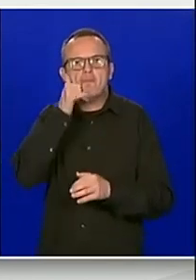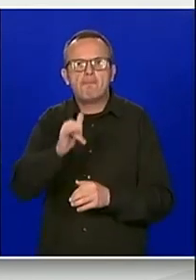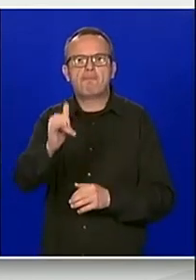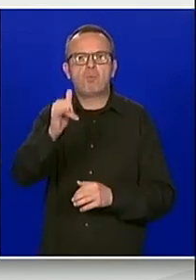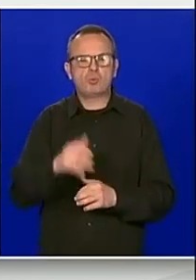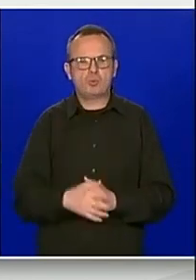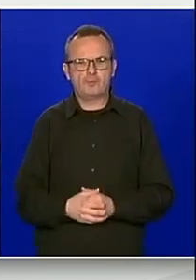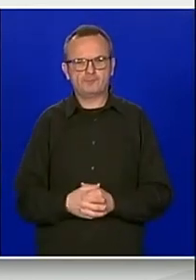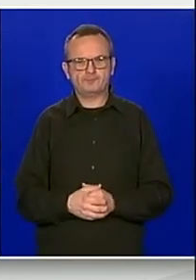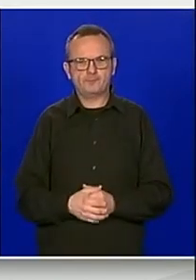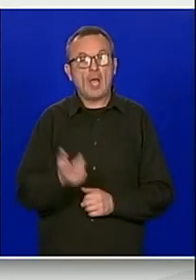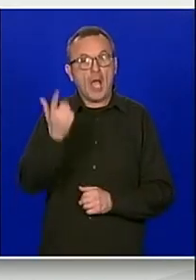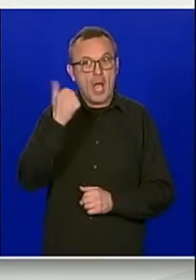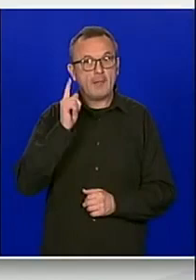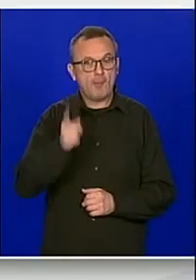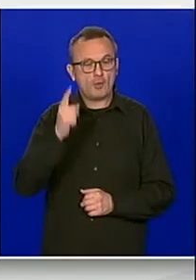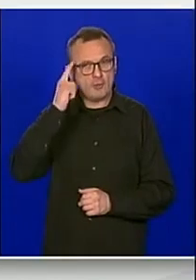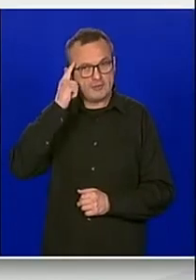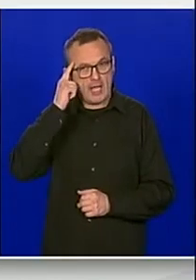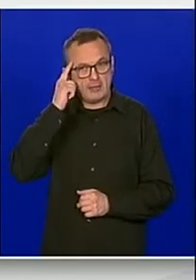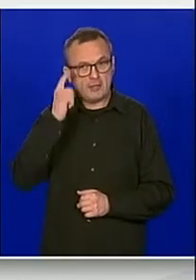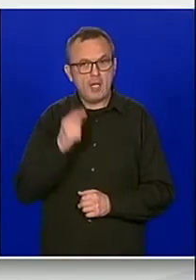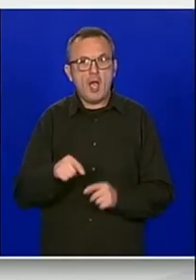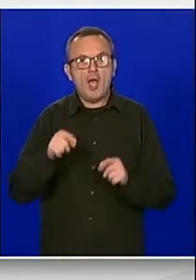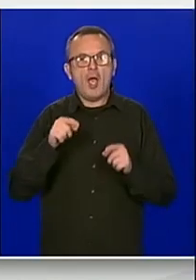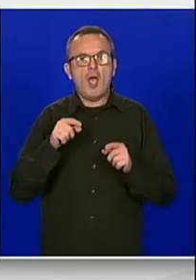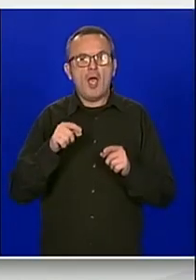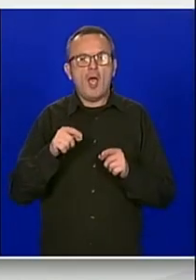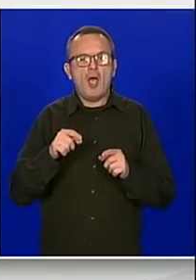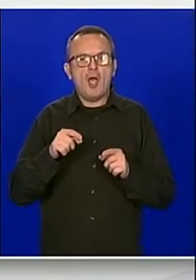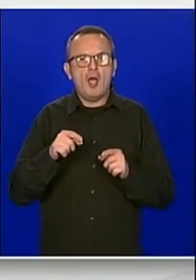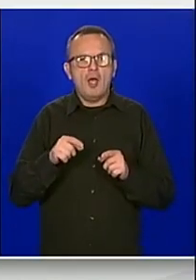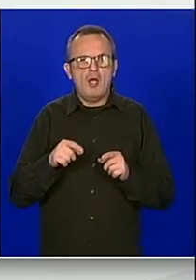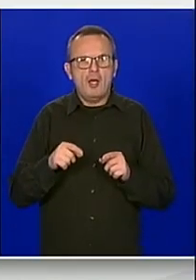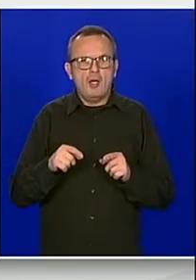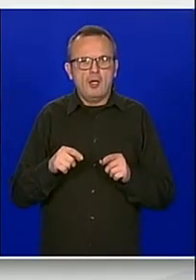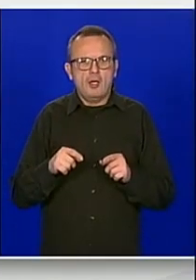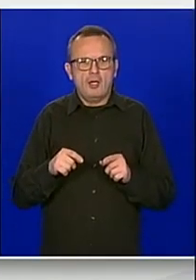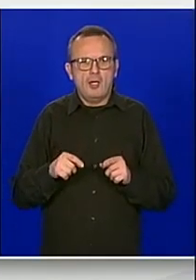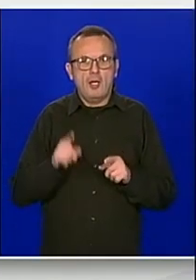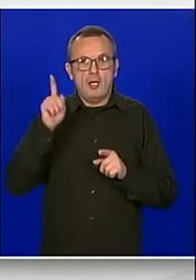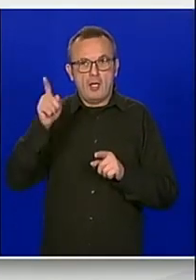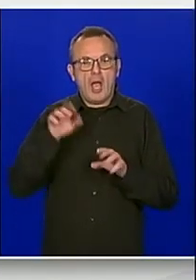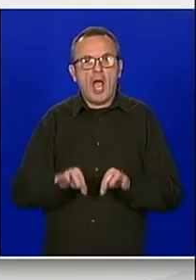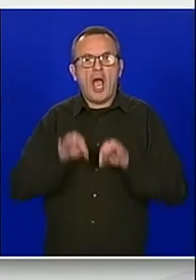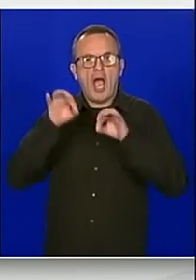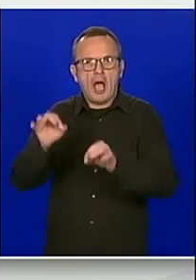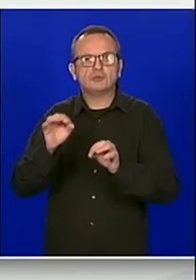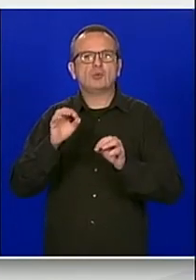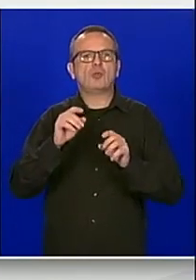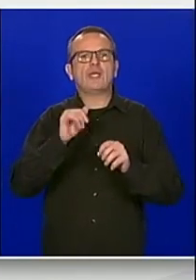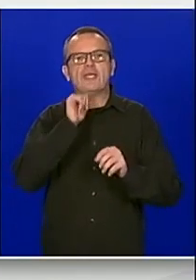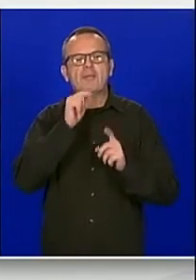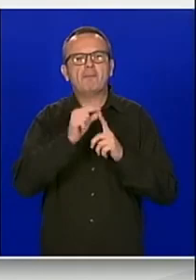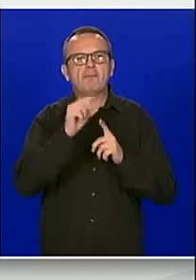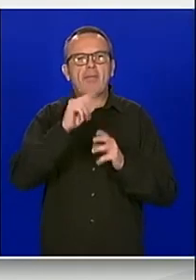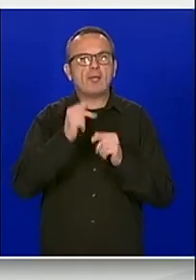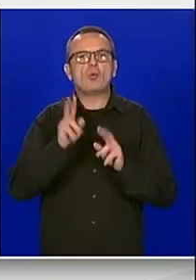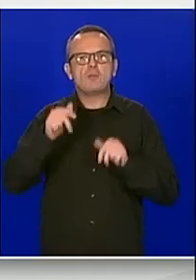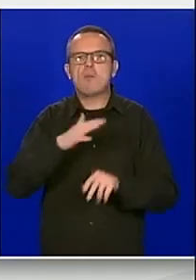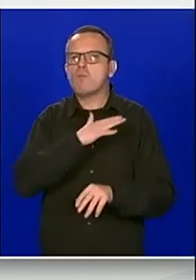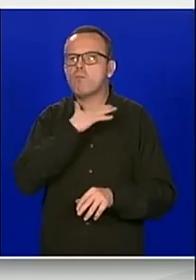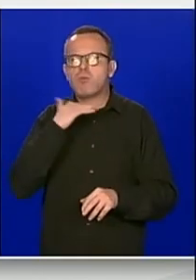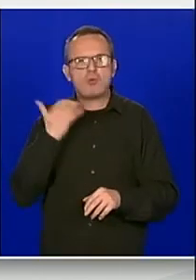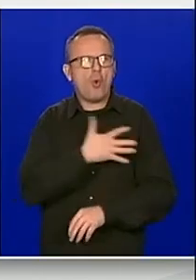da ovu svrhu, ali i činjenicu da u Australiji i Peru živi velik broj